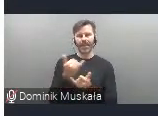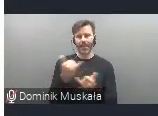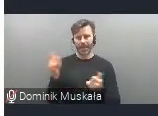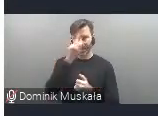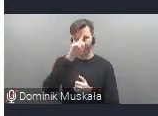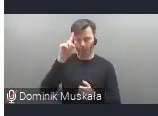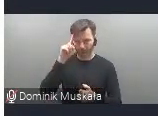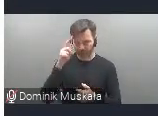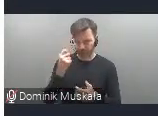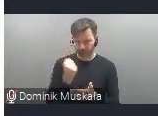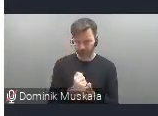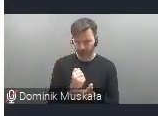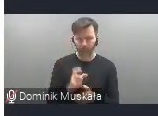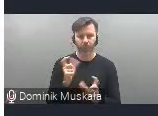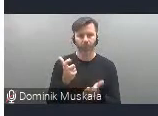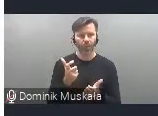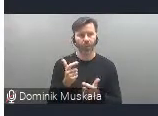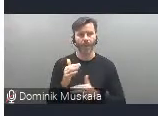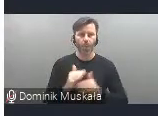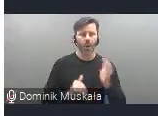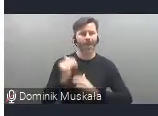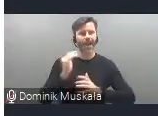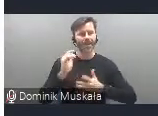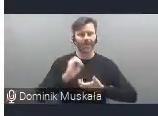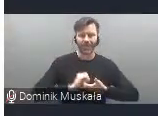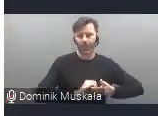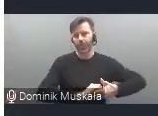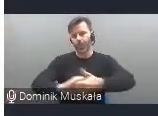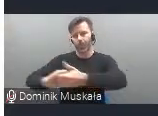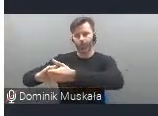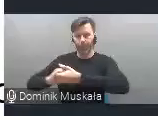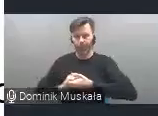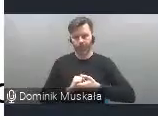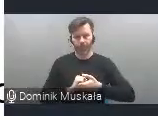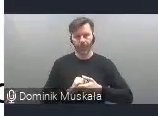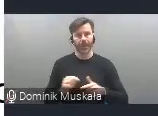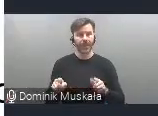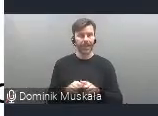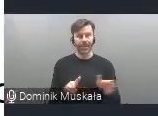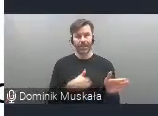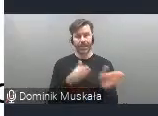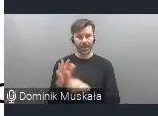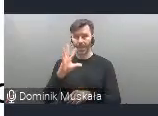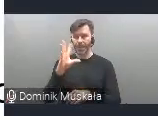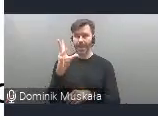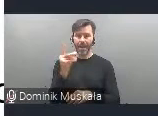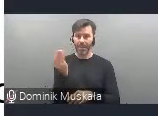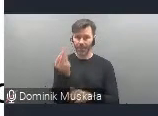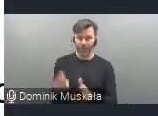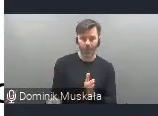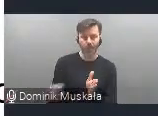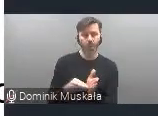budowanie wspólnoty, a także o kwestie piękna rozszerzyć, przy czym